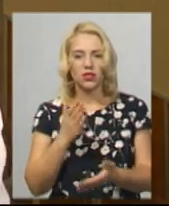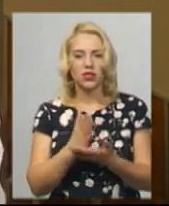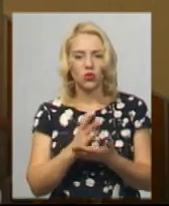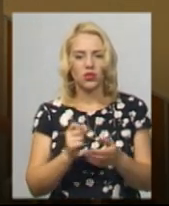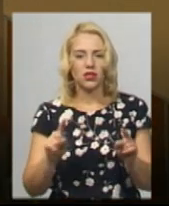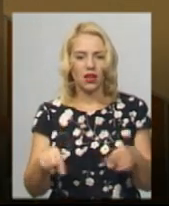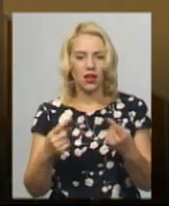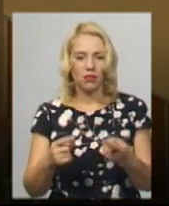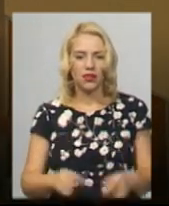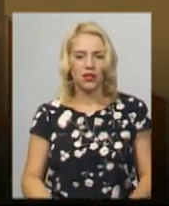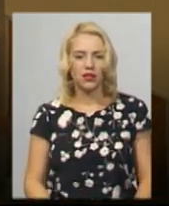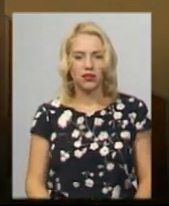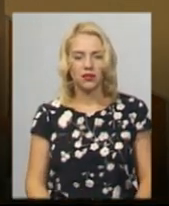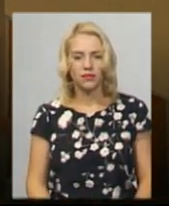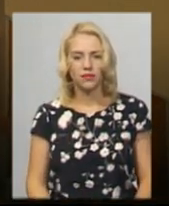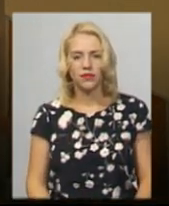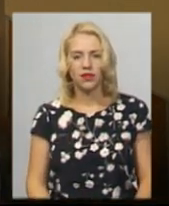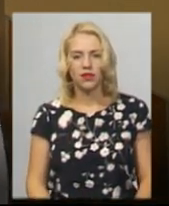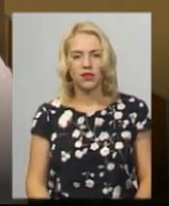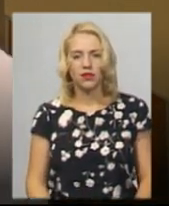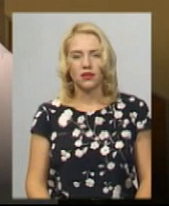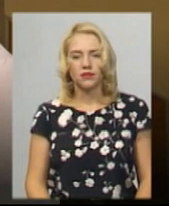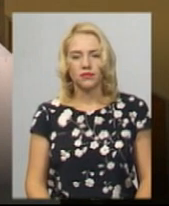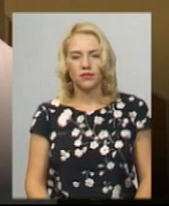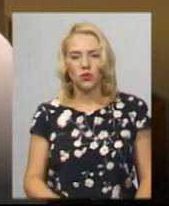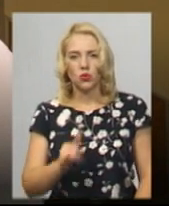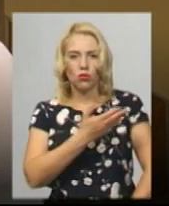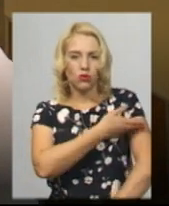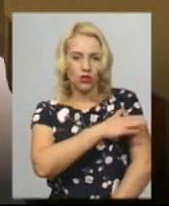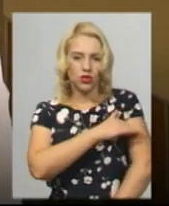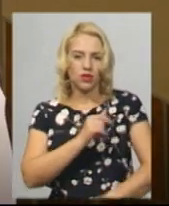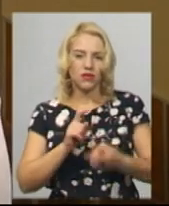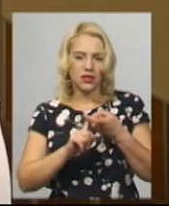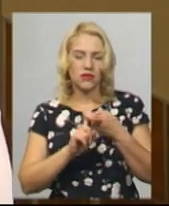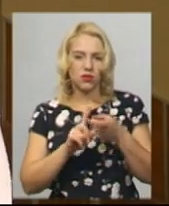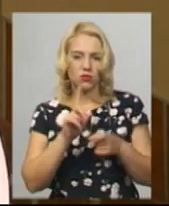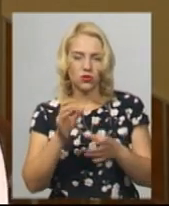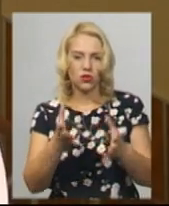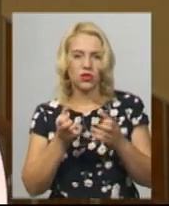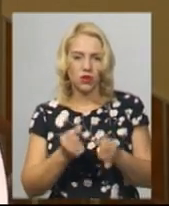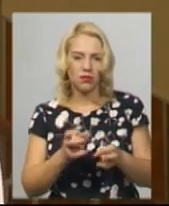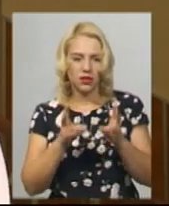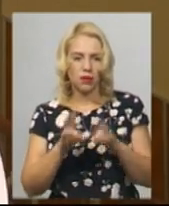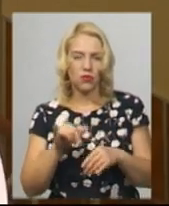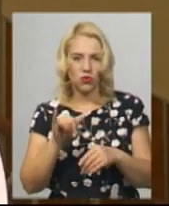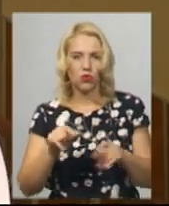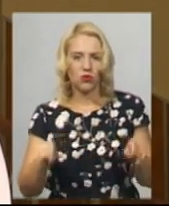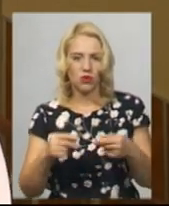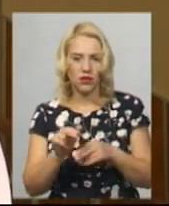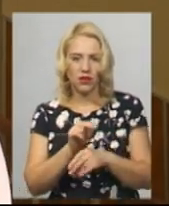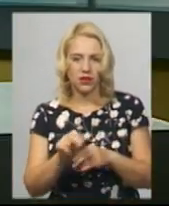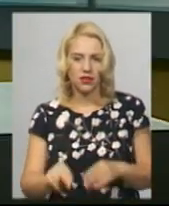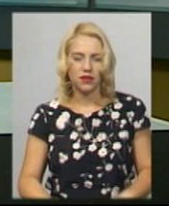реабілітації. Мій син зараз знаходиться на реабілітації в Польщі. У зв'язку з отриманою травмою в нього реабілітація.